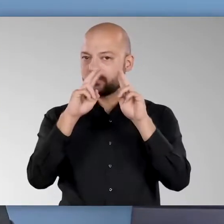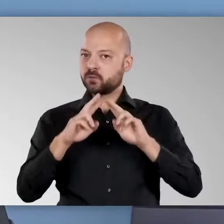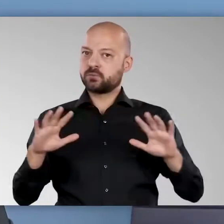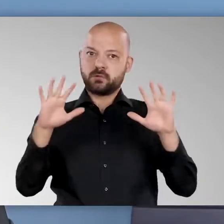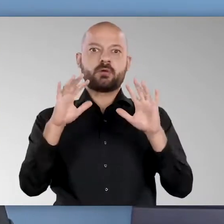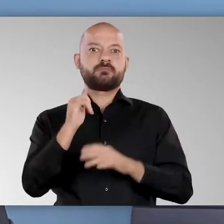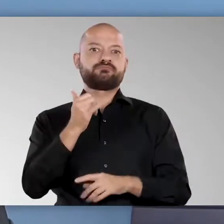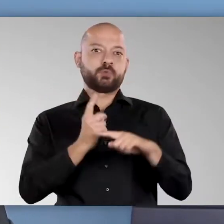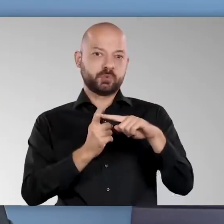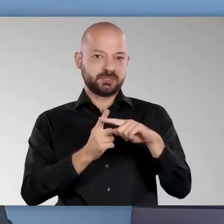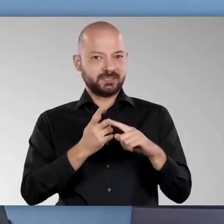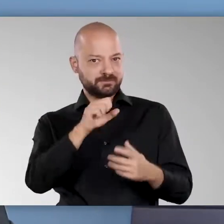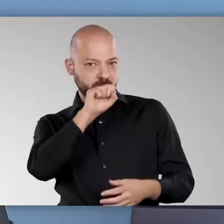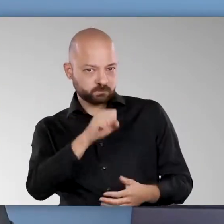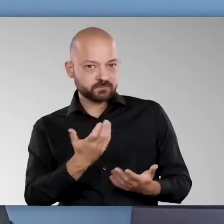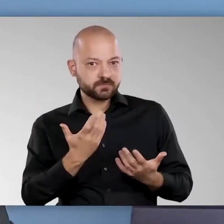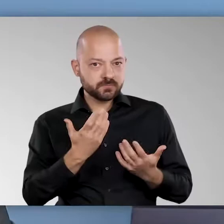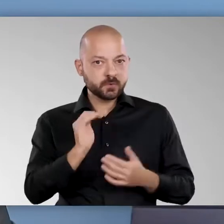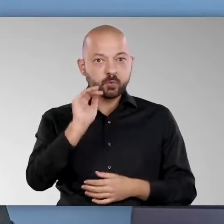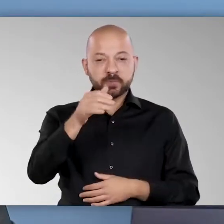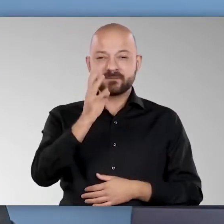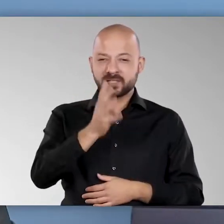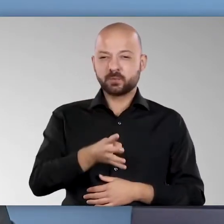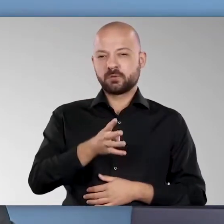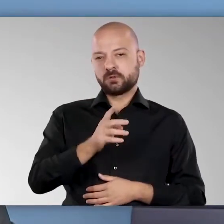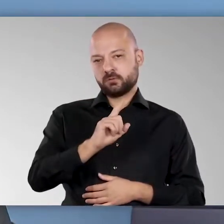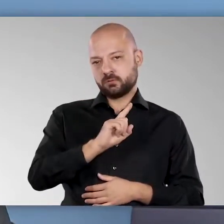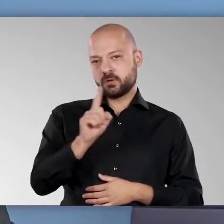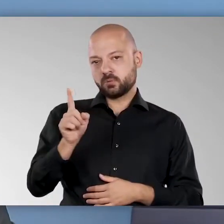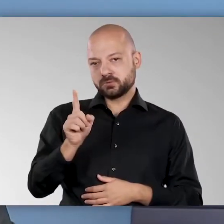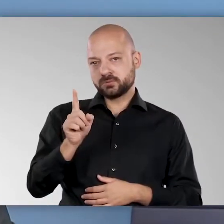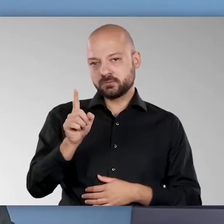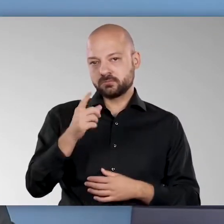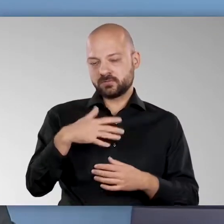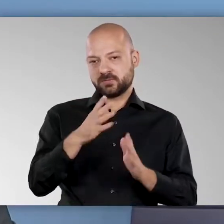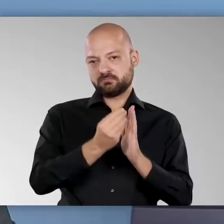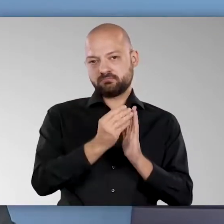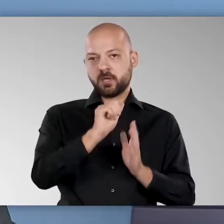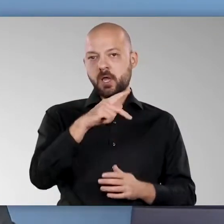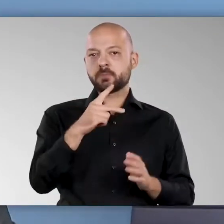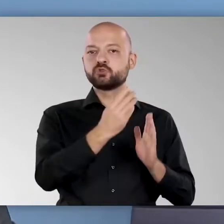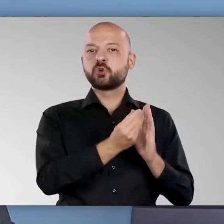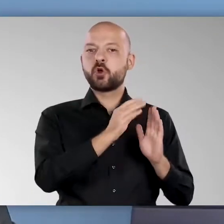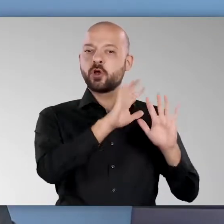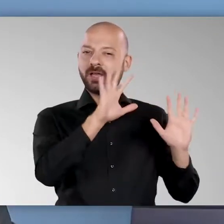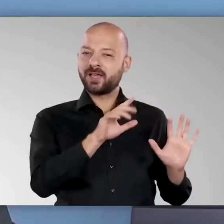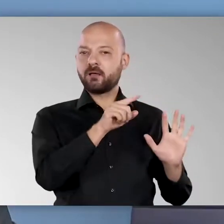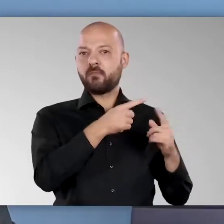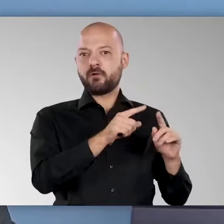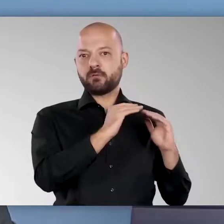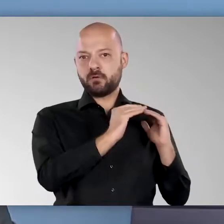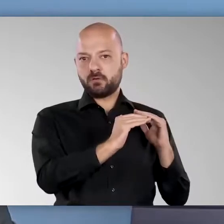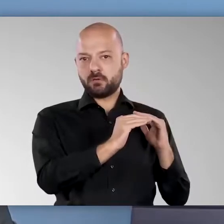Und sie erfreut sich auch internationaler Beliebtheit. Über 400.000 Nutzer haben sie in ausländischen